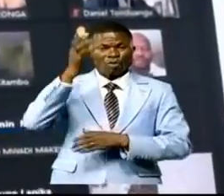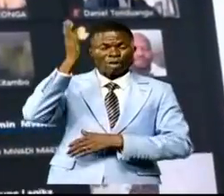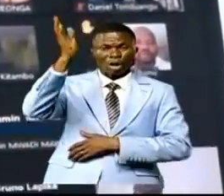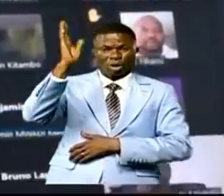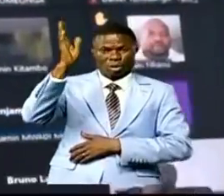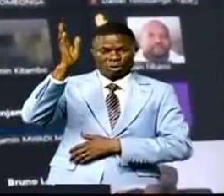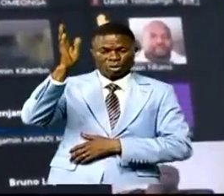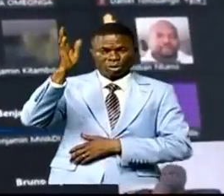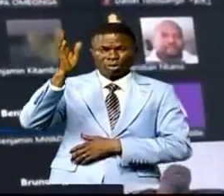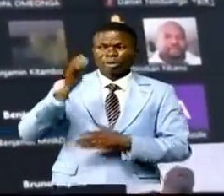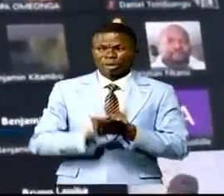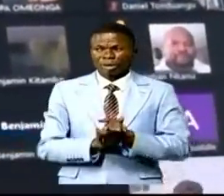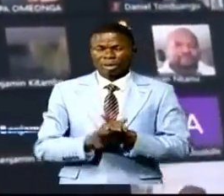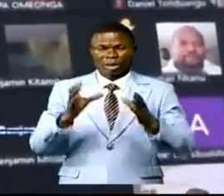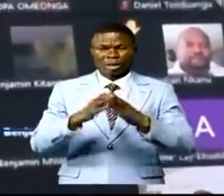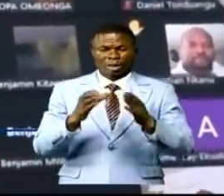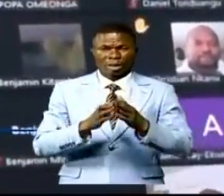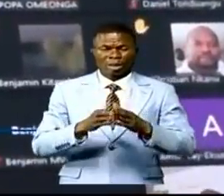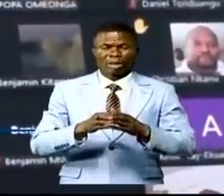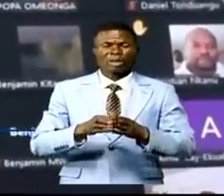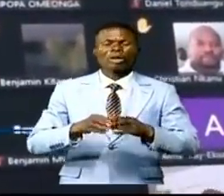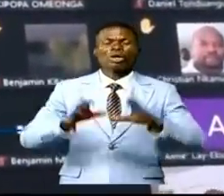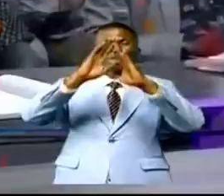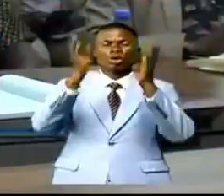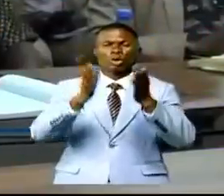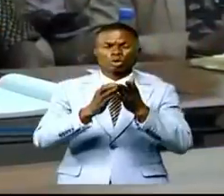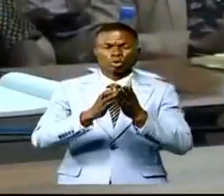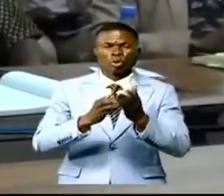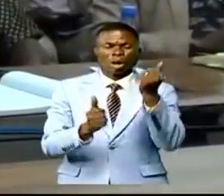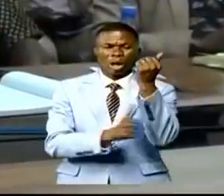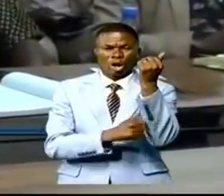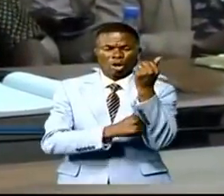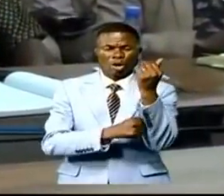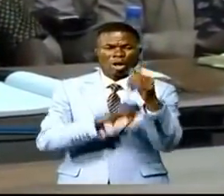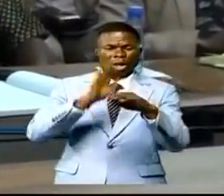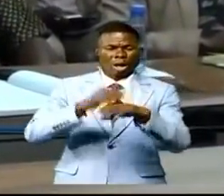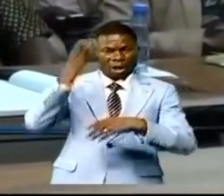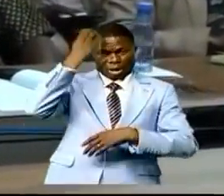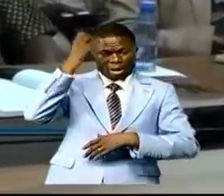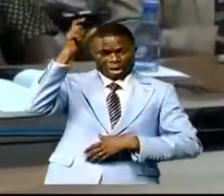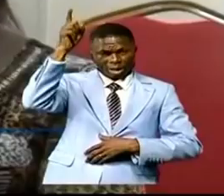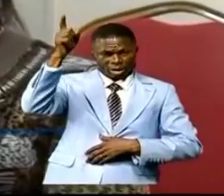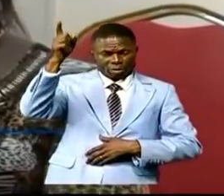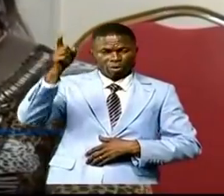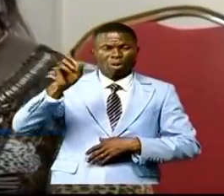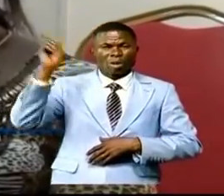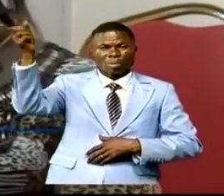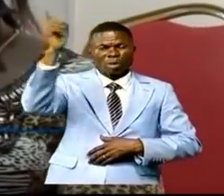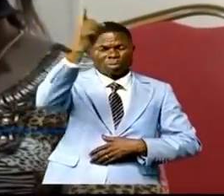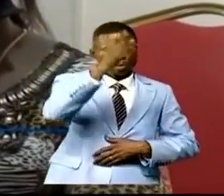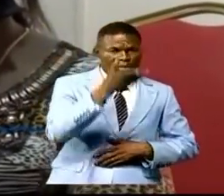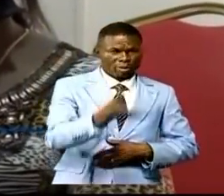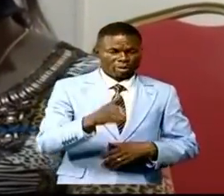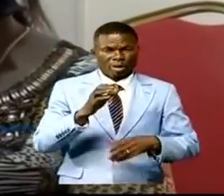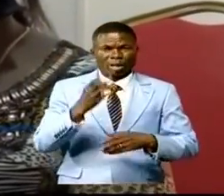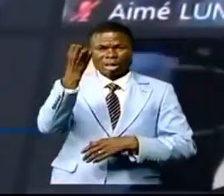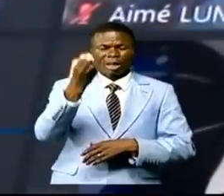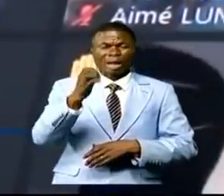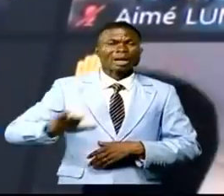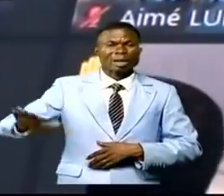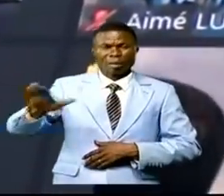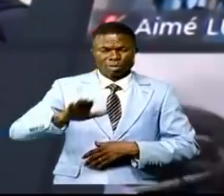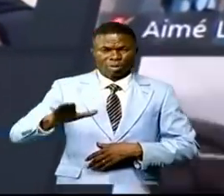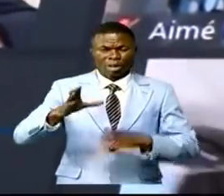en mode zoom avec la diaspora scientifique congolaise et expatriée éparpillée à travers le monde plus de 40 pays